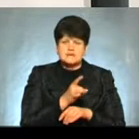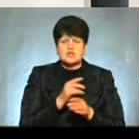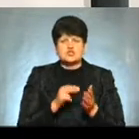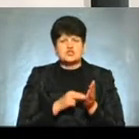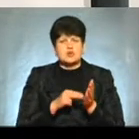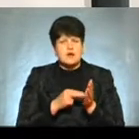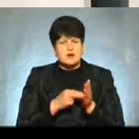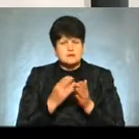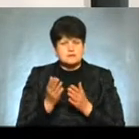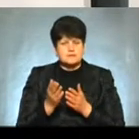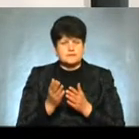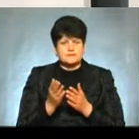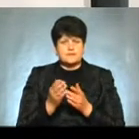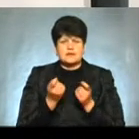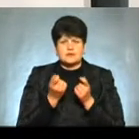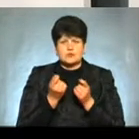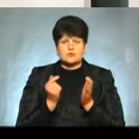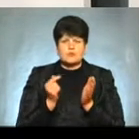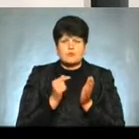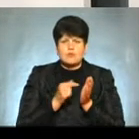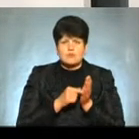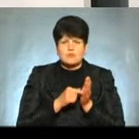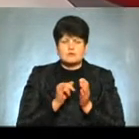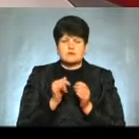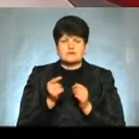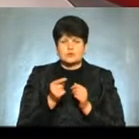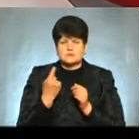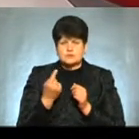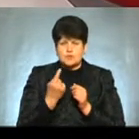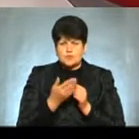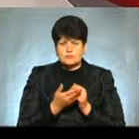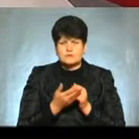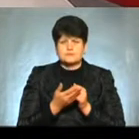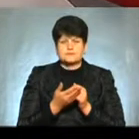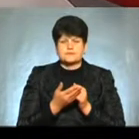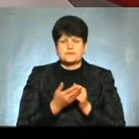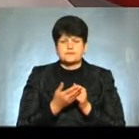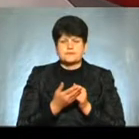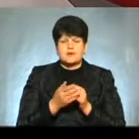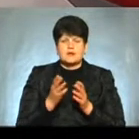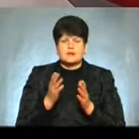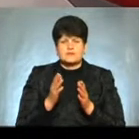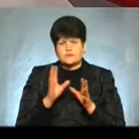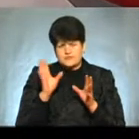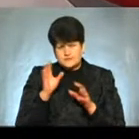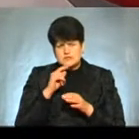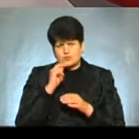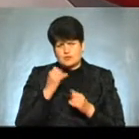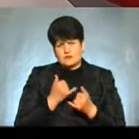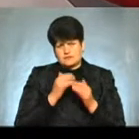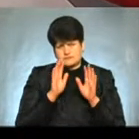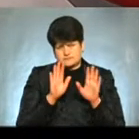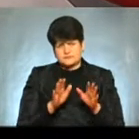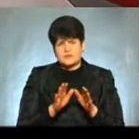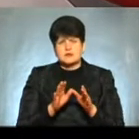Черкаська, зокрема Дещо попало і навіть і Тернопільські області І на всі України Зараз